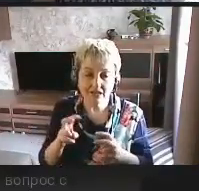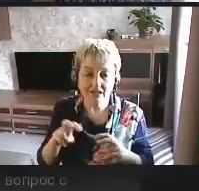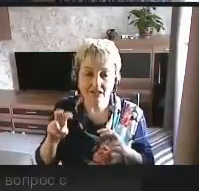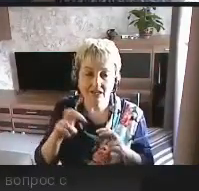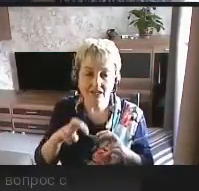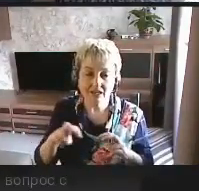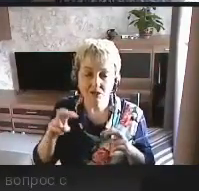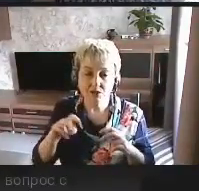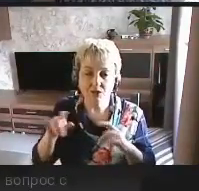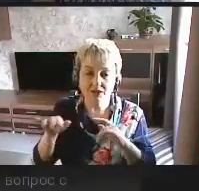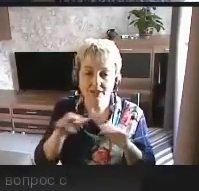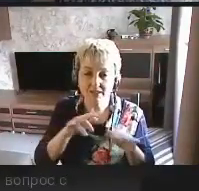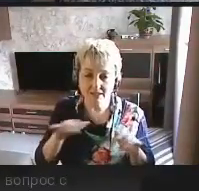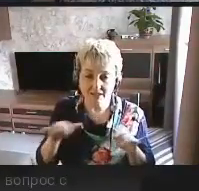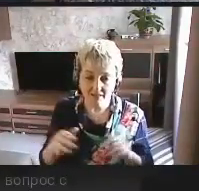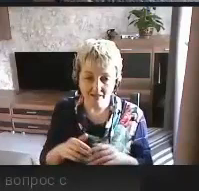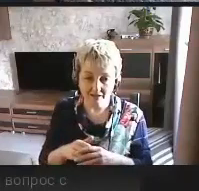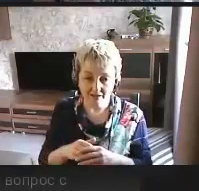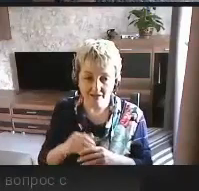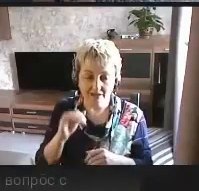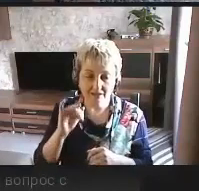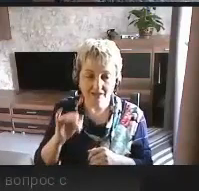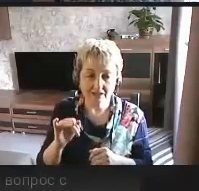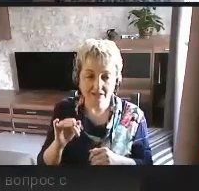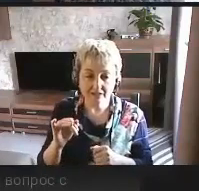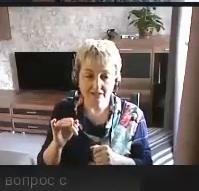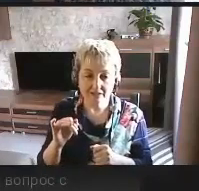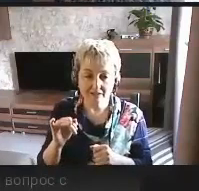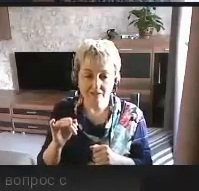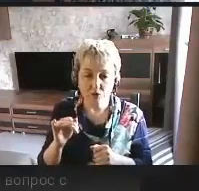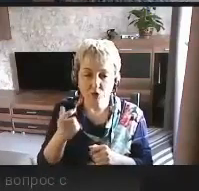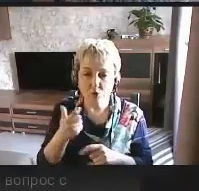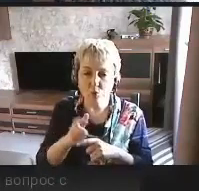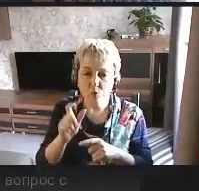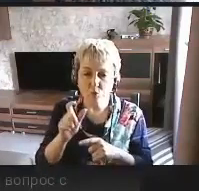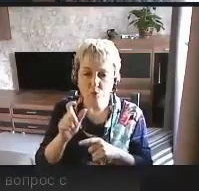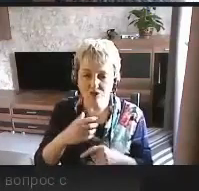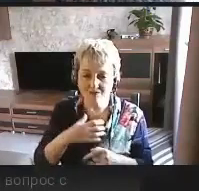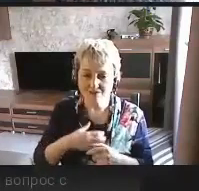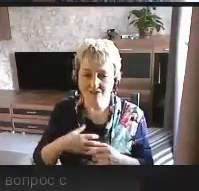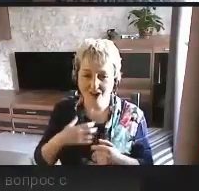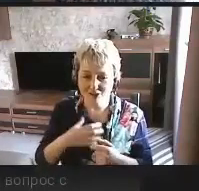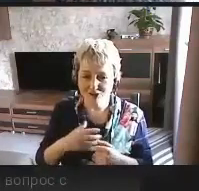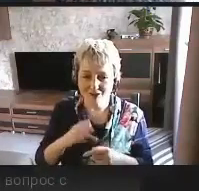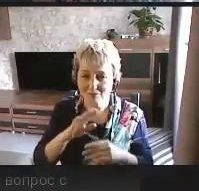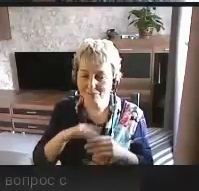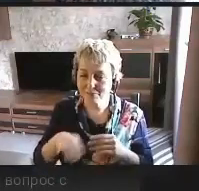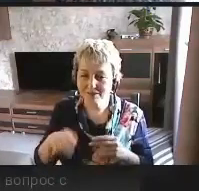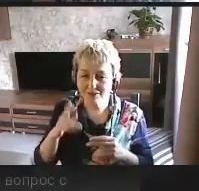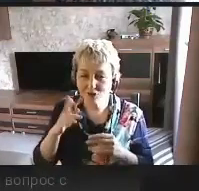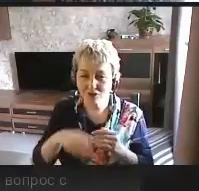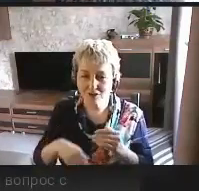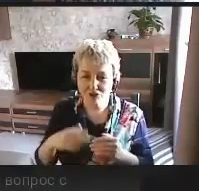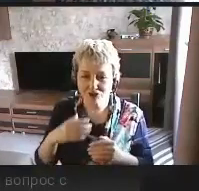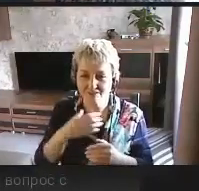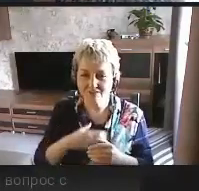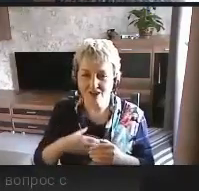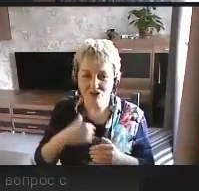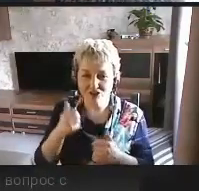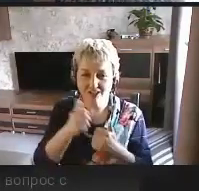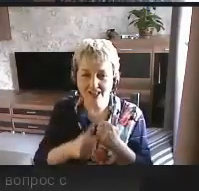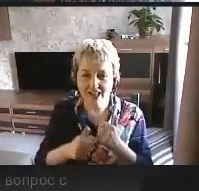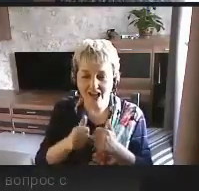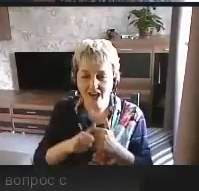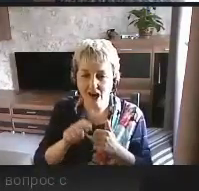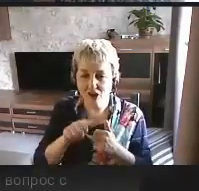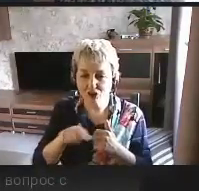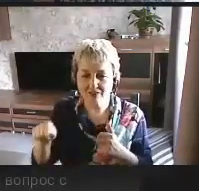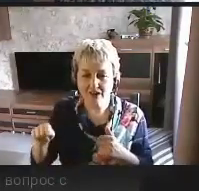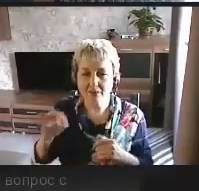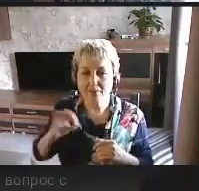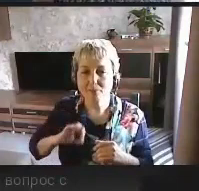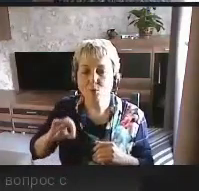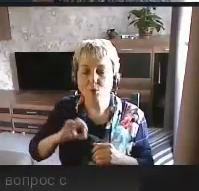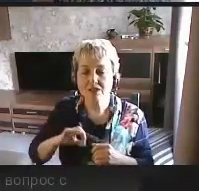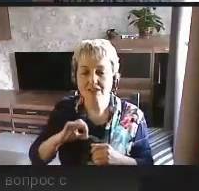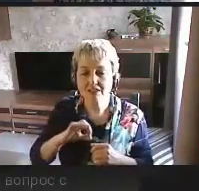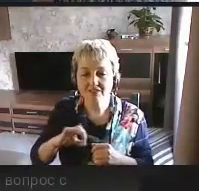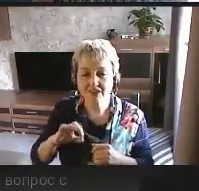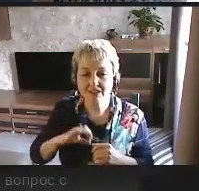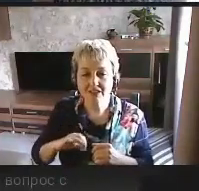дел. И очень важно бесконечно важно для каждого пользователя,